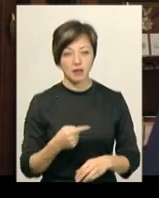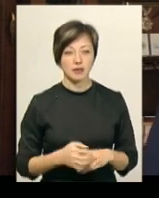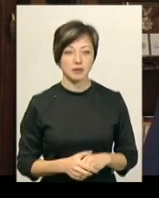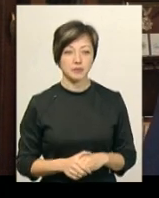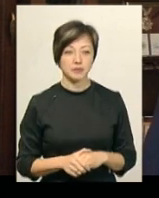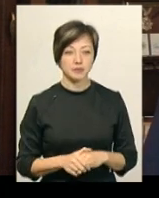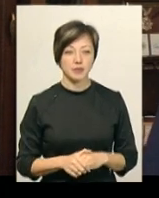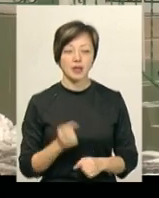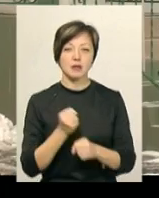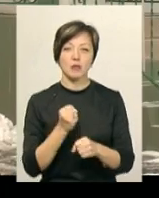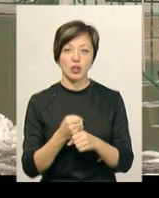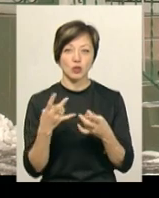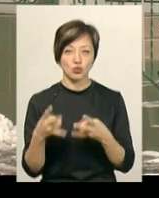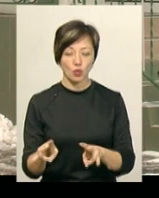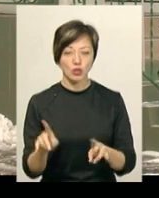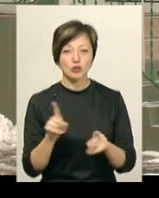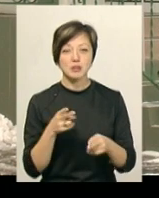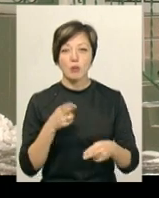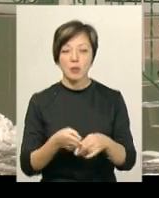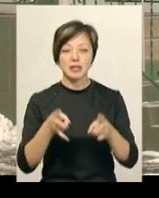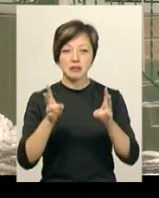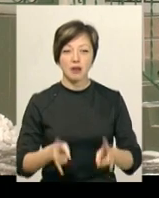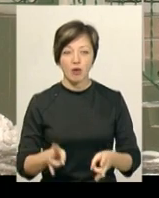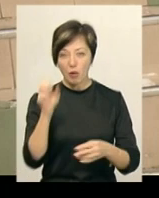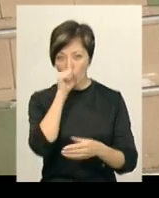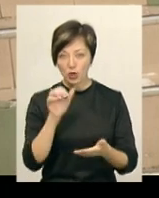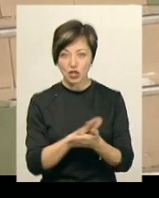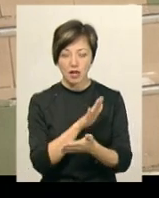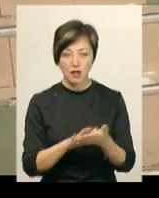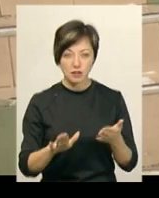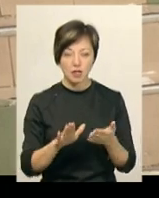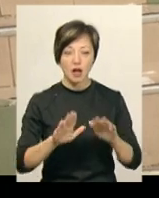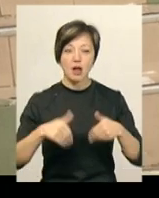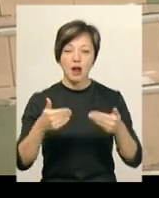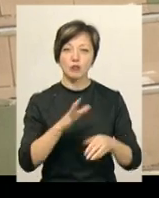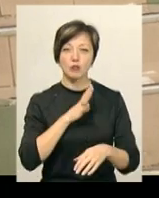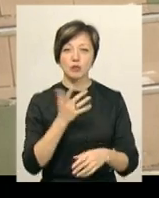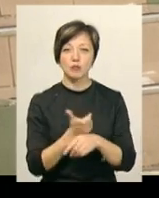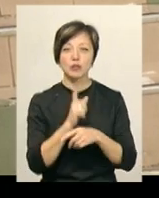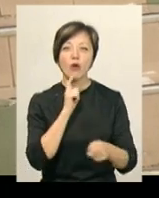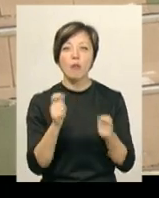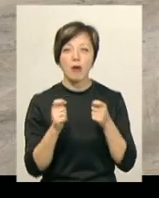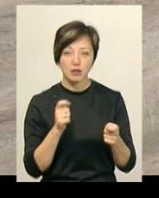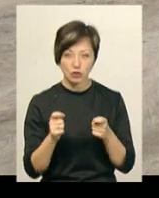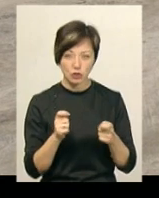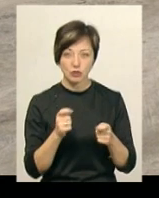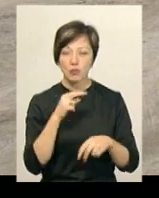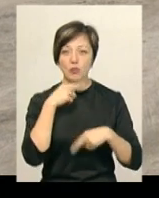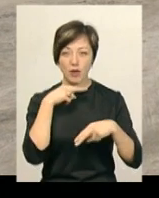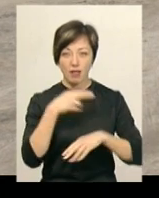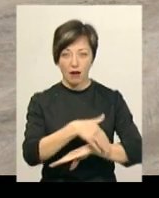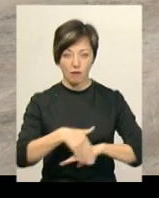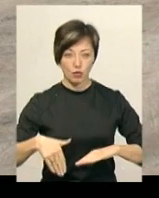заподійної шкоди. Аби запобігти травмам при Ожеледицях, Руслан Колесніков радить бути більш обажнішим та обережнішим на